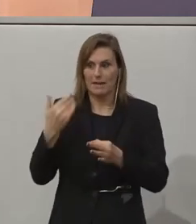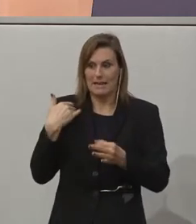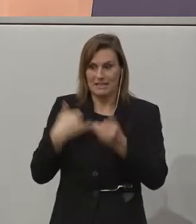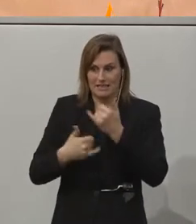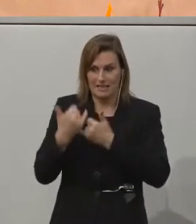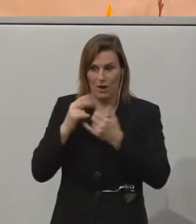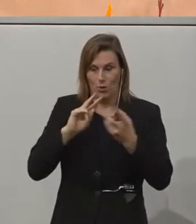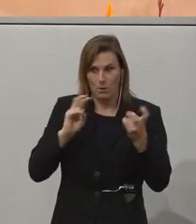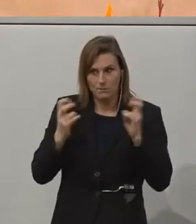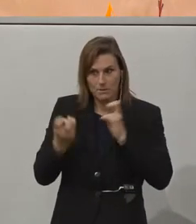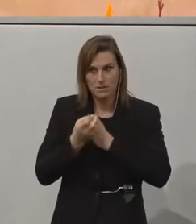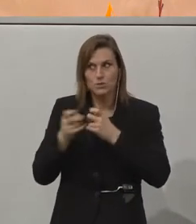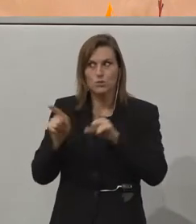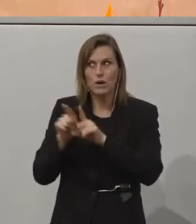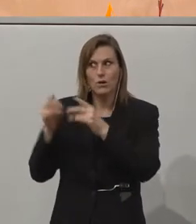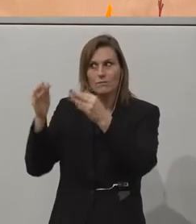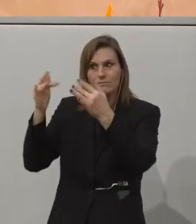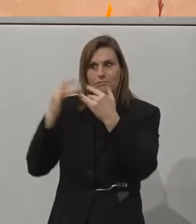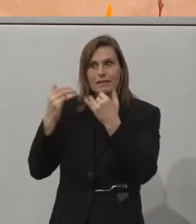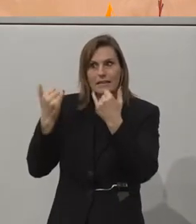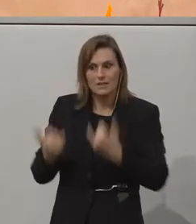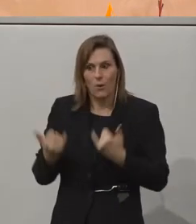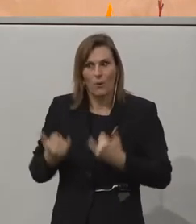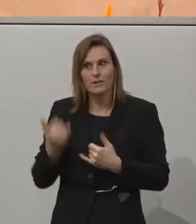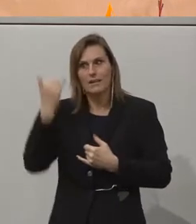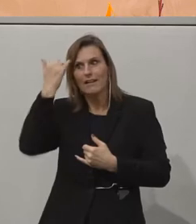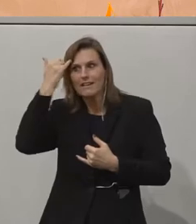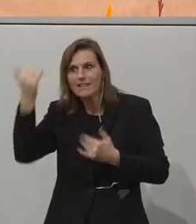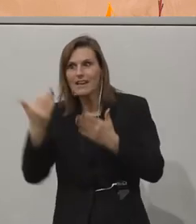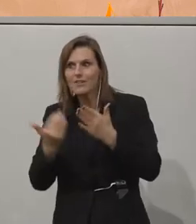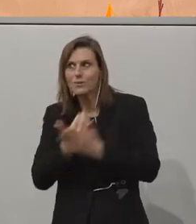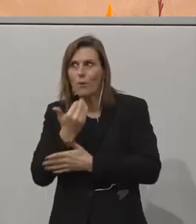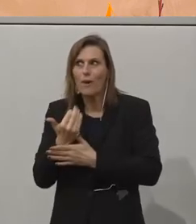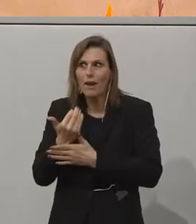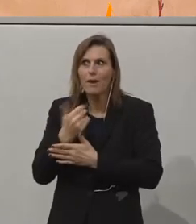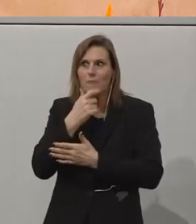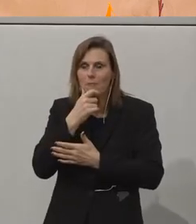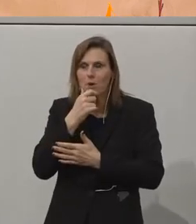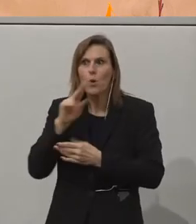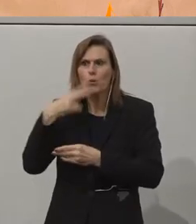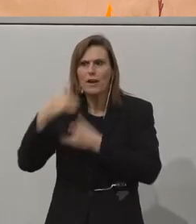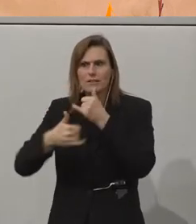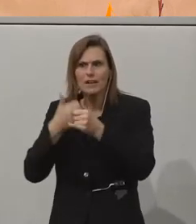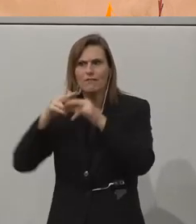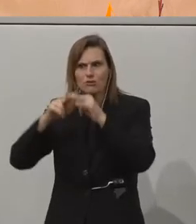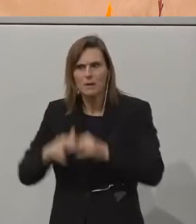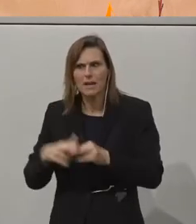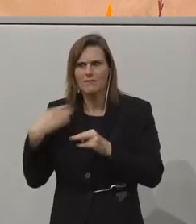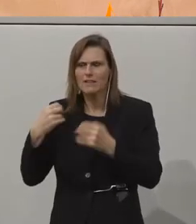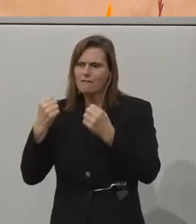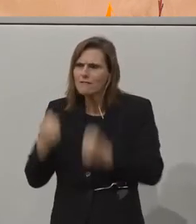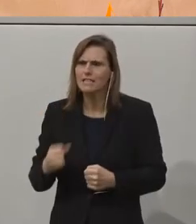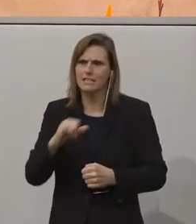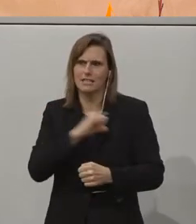und inspirieren zu lassen von den Ideen, die wir heute da haben. Und im nächsten Jahr darf ich Ihnen versprechen, wird es wieder ganz interessante,